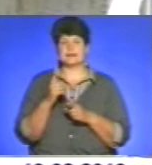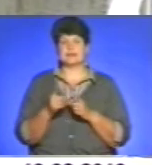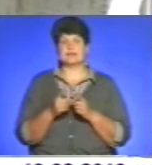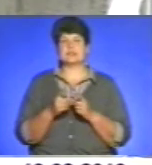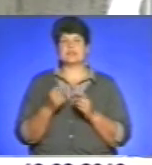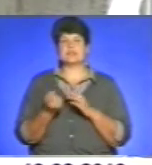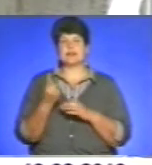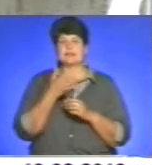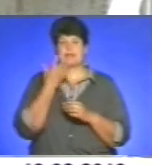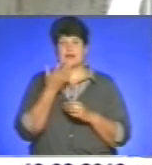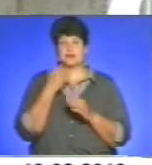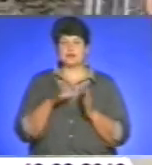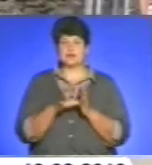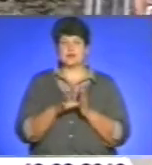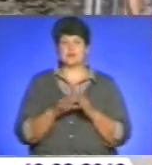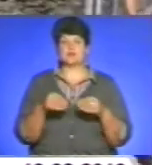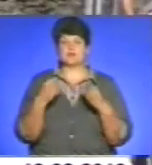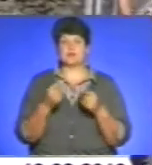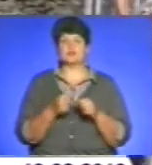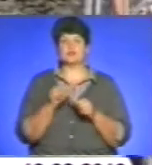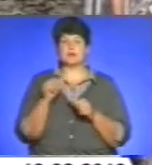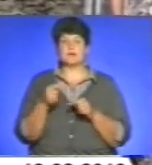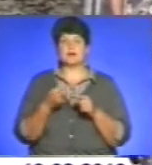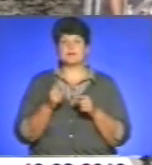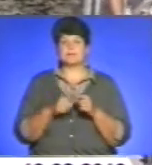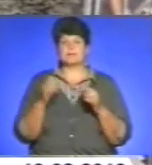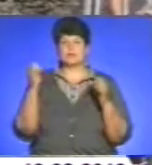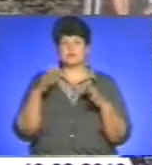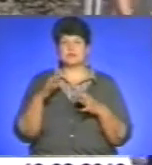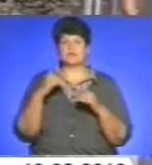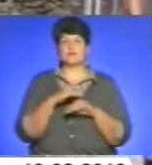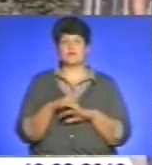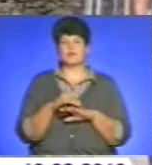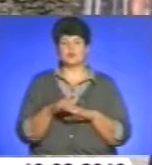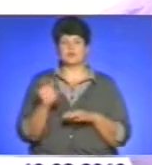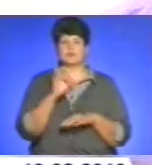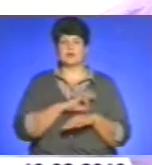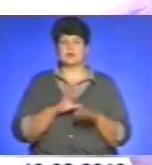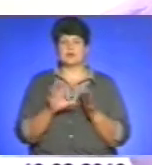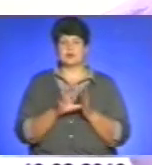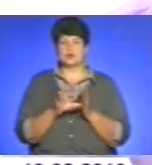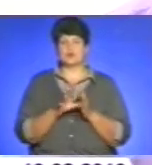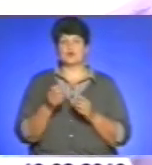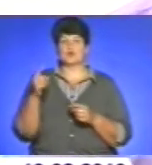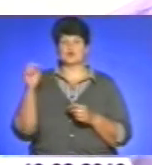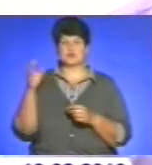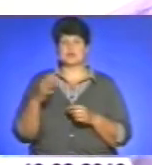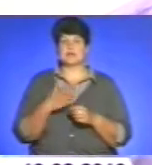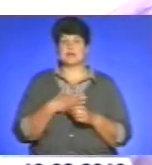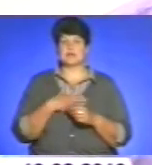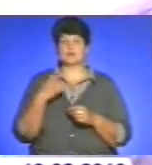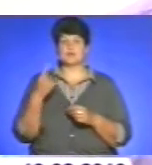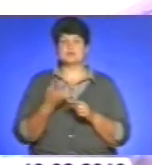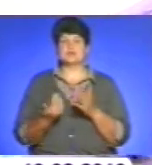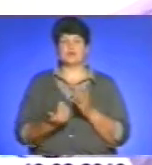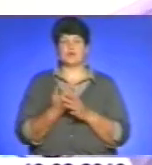енергопостачання. Зокрема, це освітлення вулиць, використовуючи енергію сонця. Це для нас, що і в області, зовсім нова